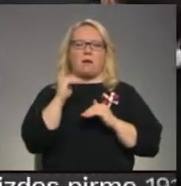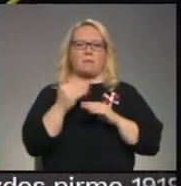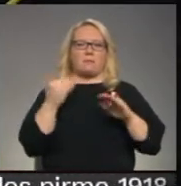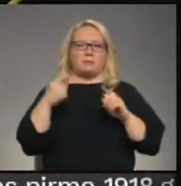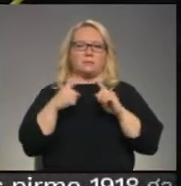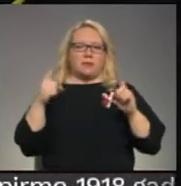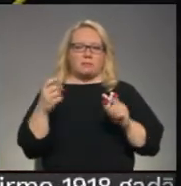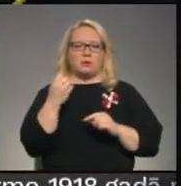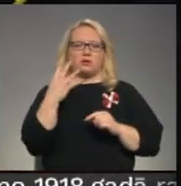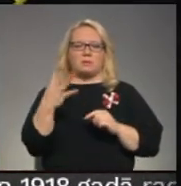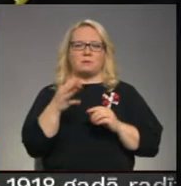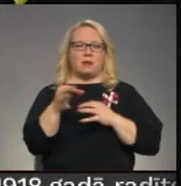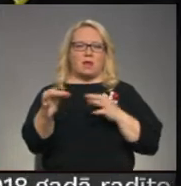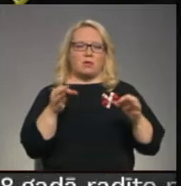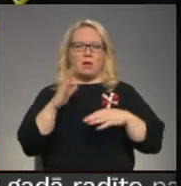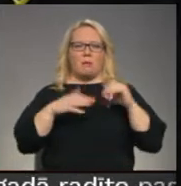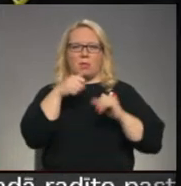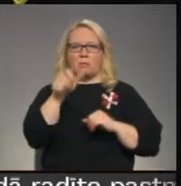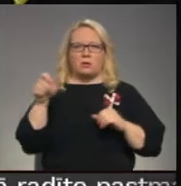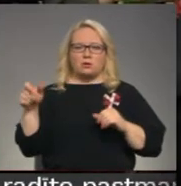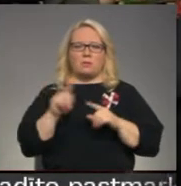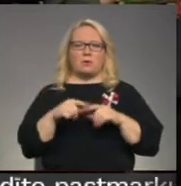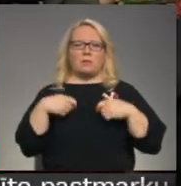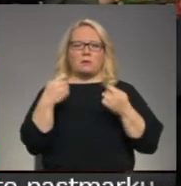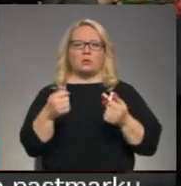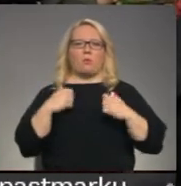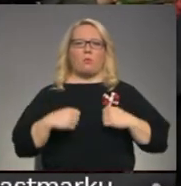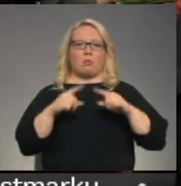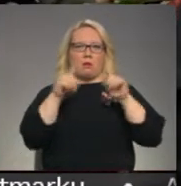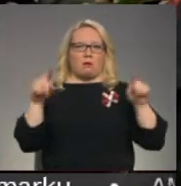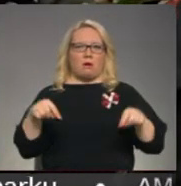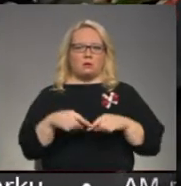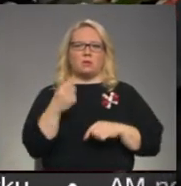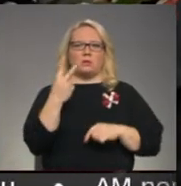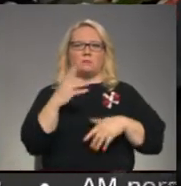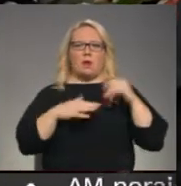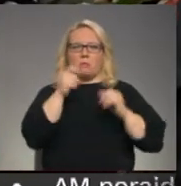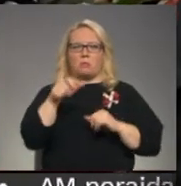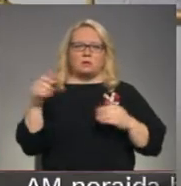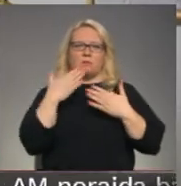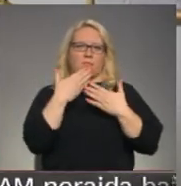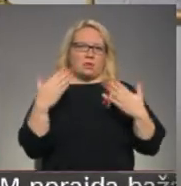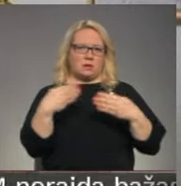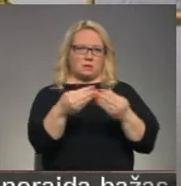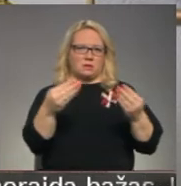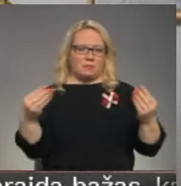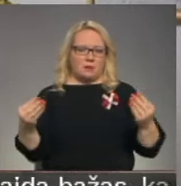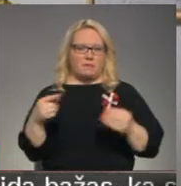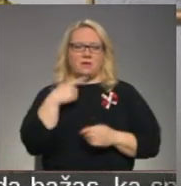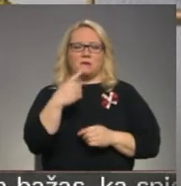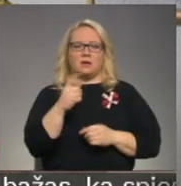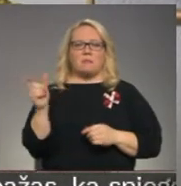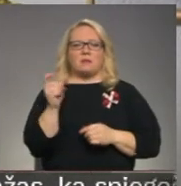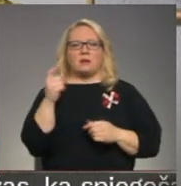14 vidzemes reģionu brigādas amatpersonām pasniegti godi rāksti un 13. amatpersonām pateicības. Iek brīdi mums ir